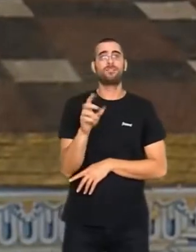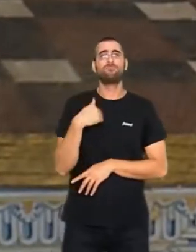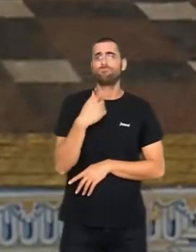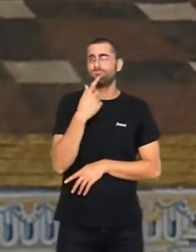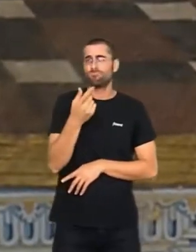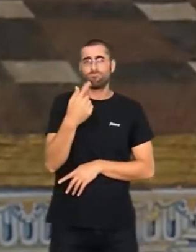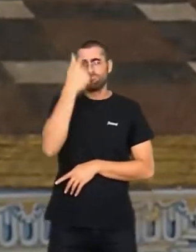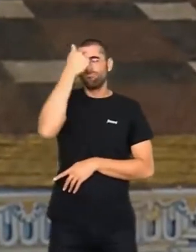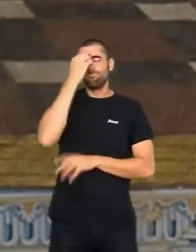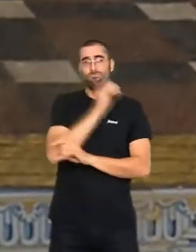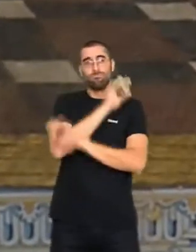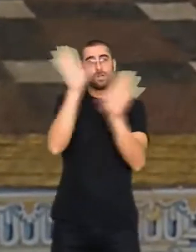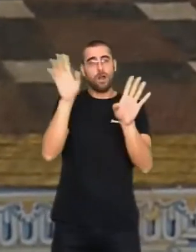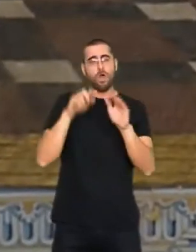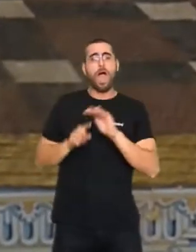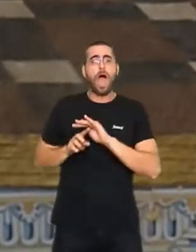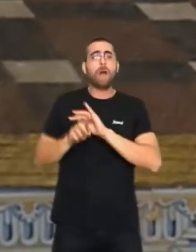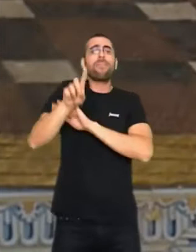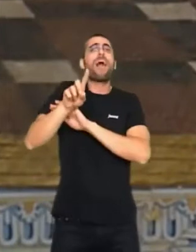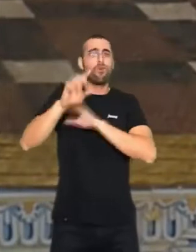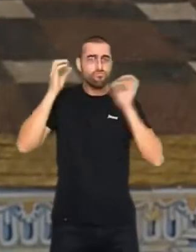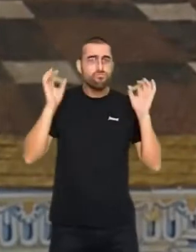en bona mesura hem avançat.